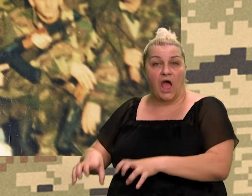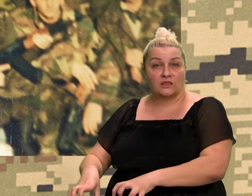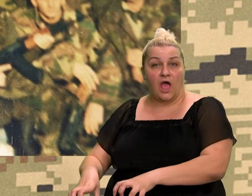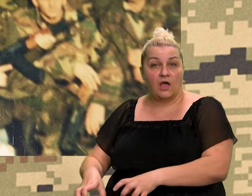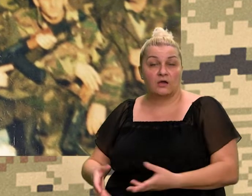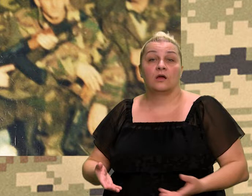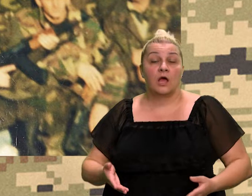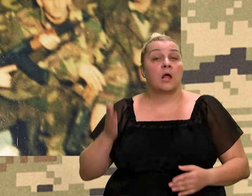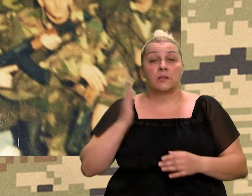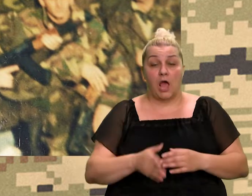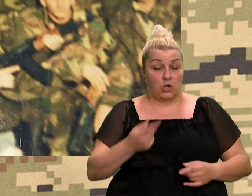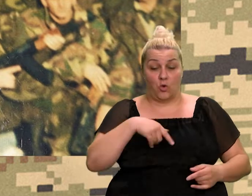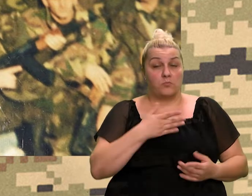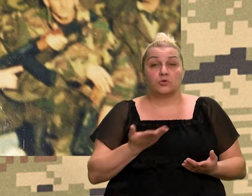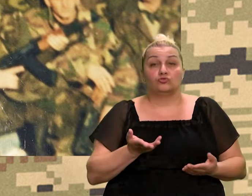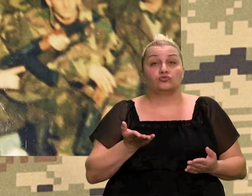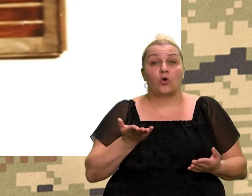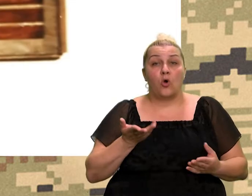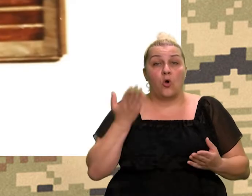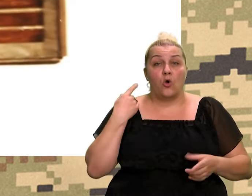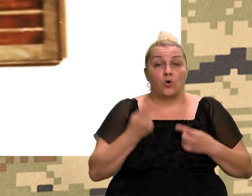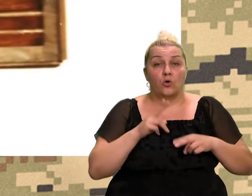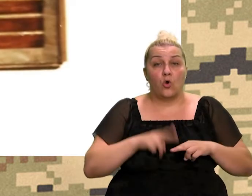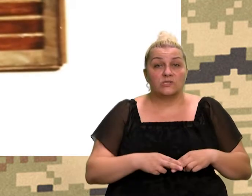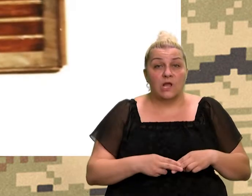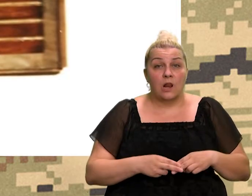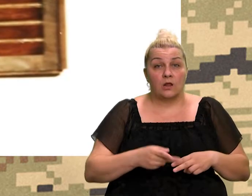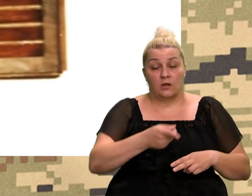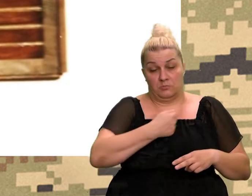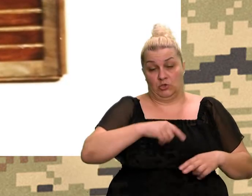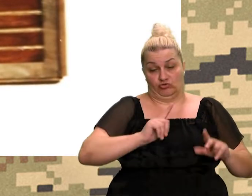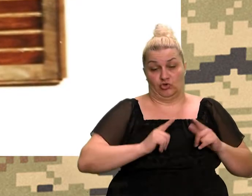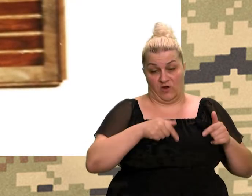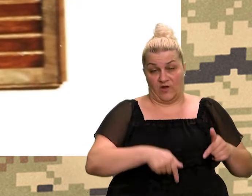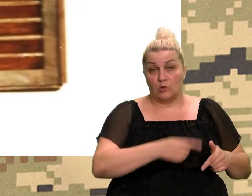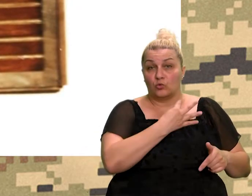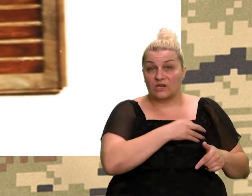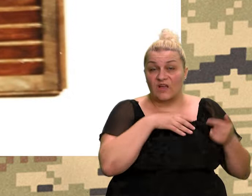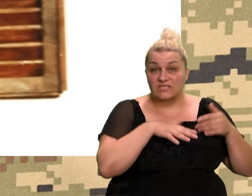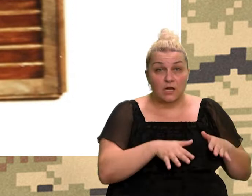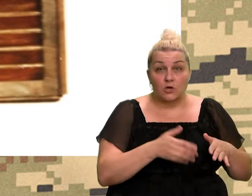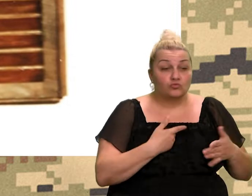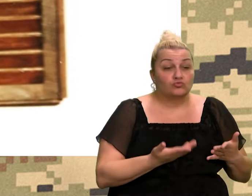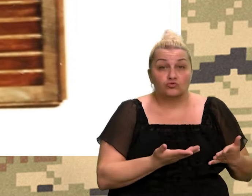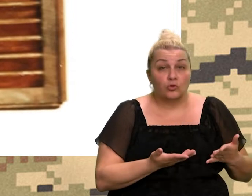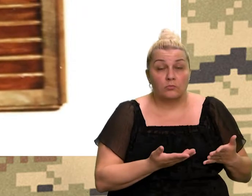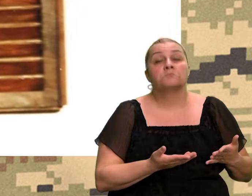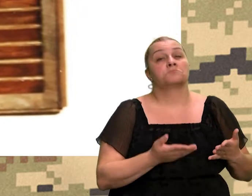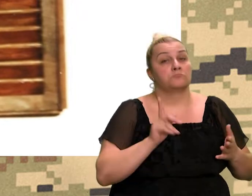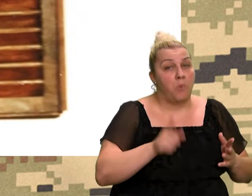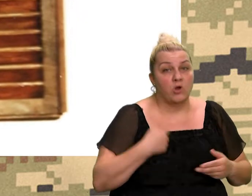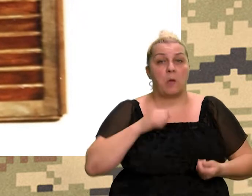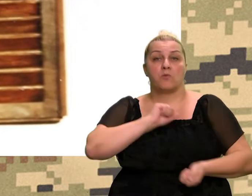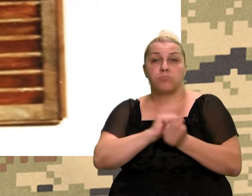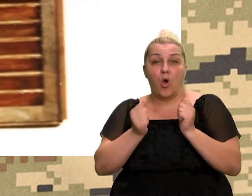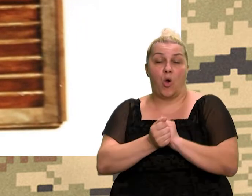maha. I šta je ostalo nama? Nama kao domiciju na stanovništvu, kao Hrvatsku narodu, da izborimo svoju